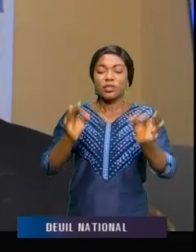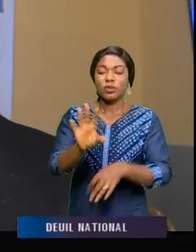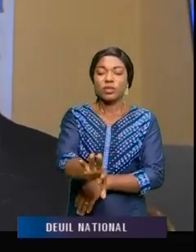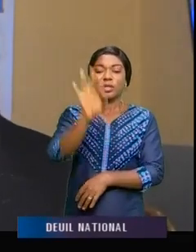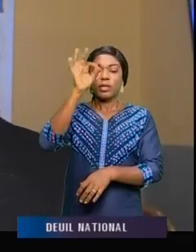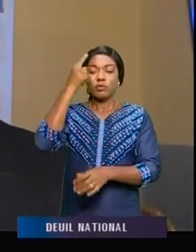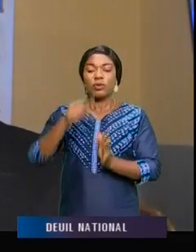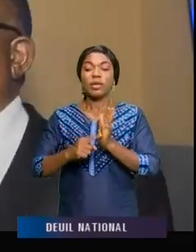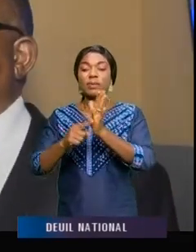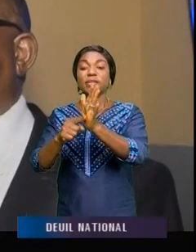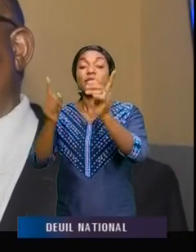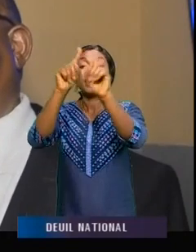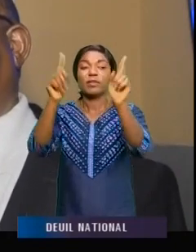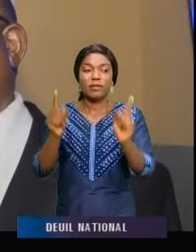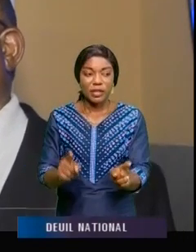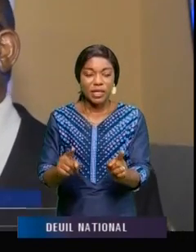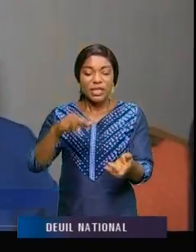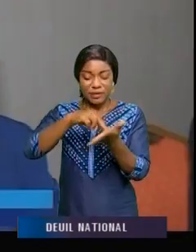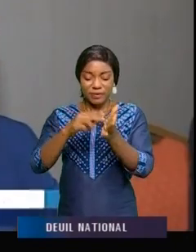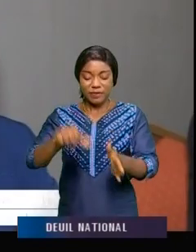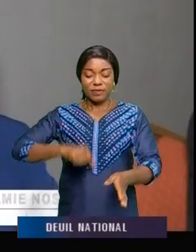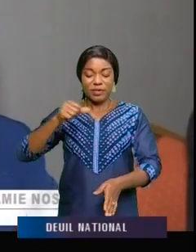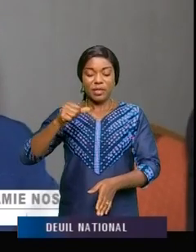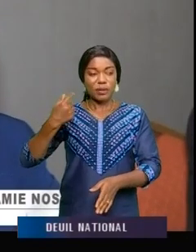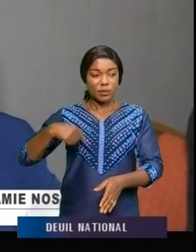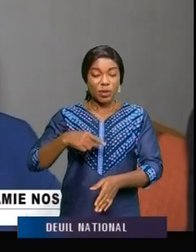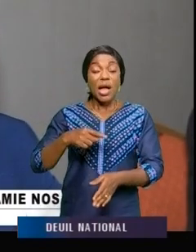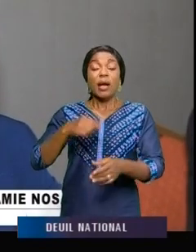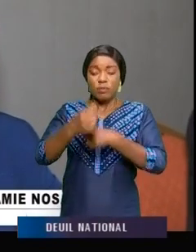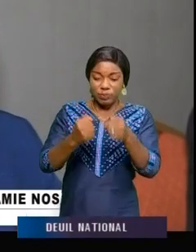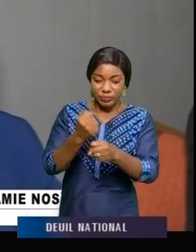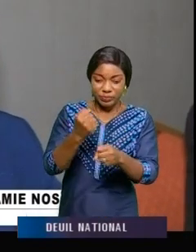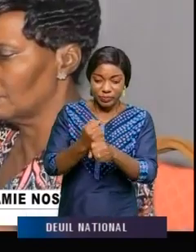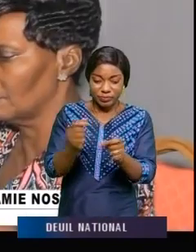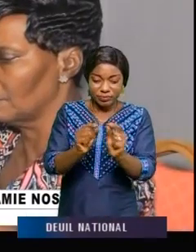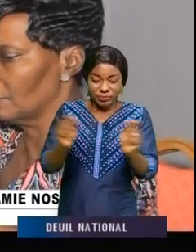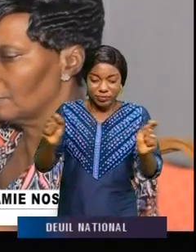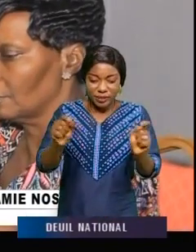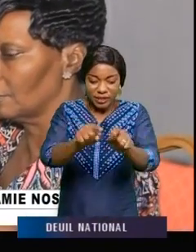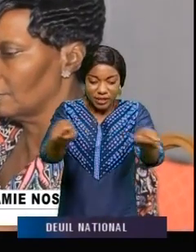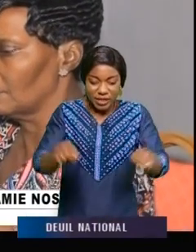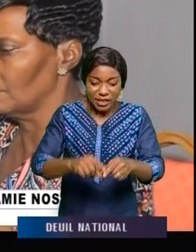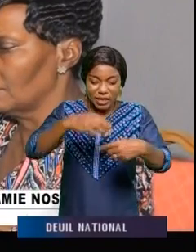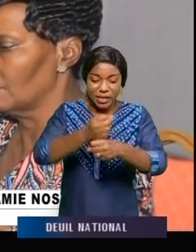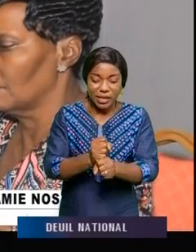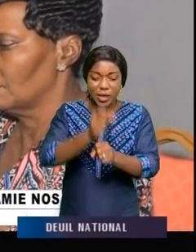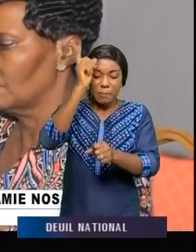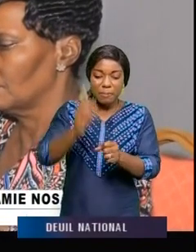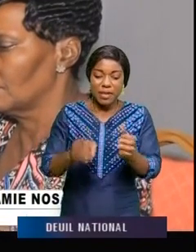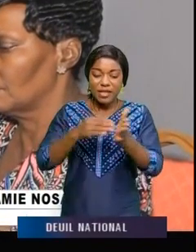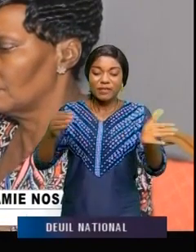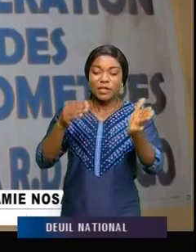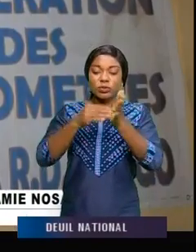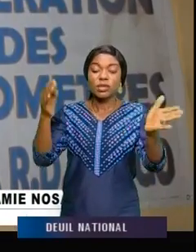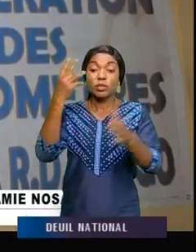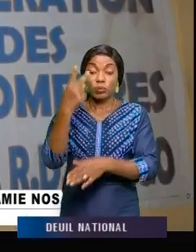représenter l'Afrique. C'est une fierté. La profession des géomètres a été créée en 1963 et